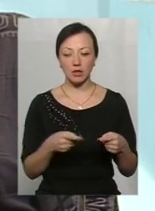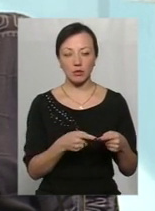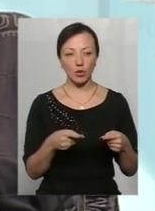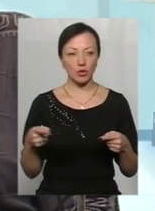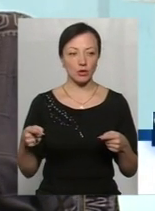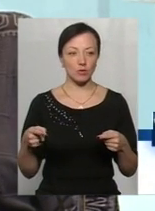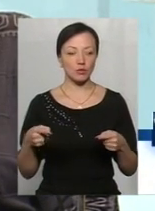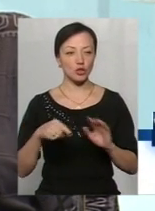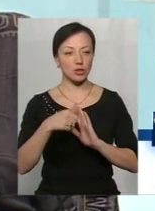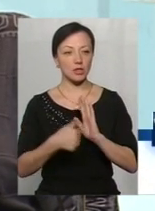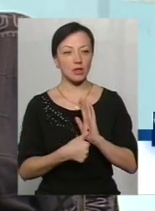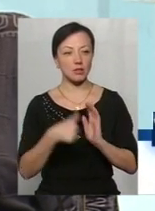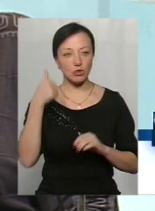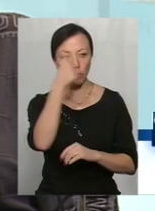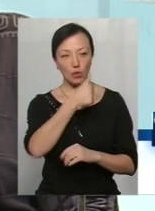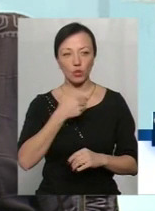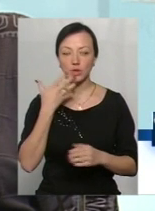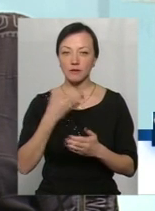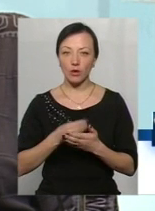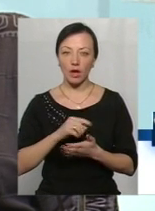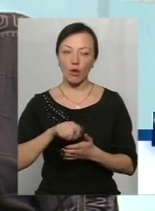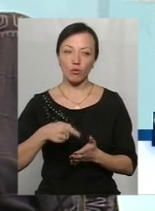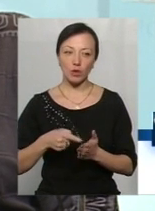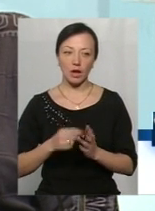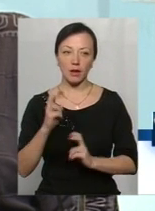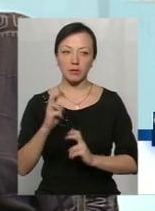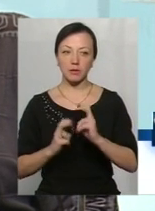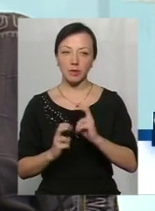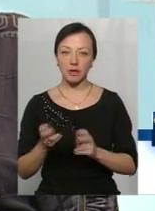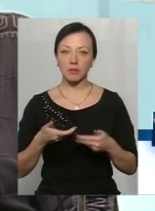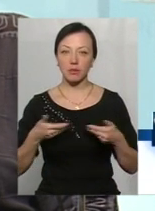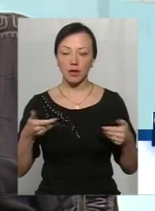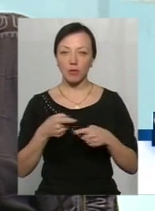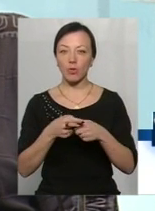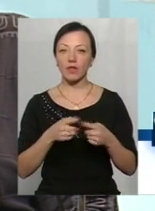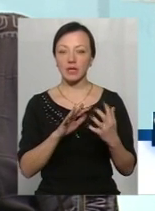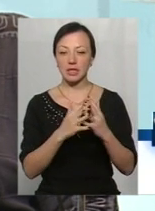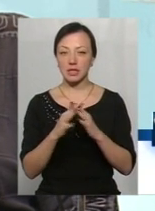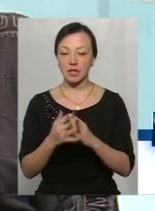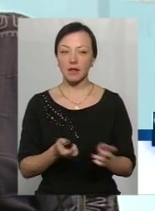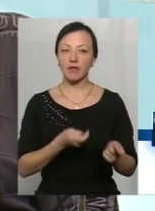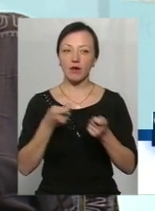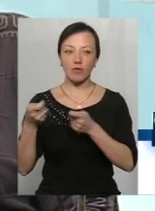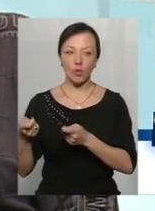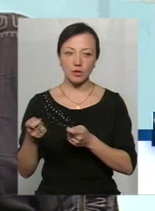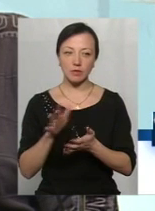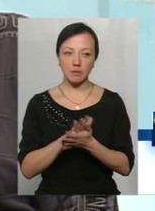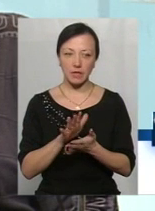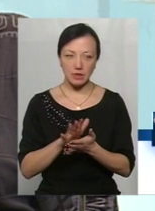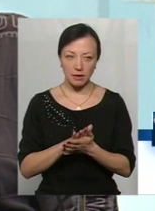2016 року своє комунальне підприємство. Ми в половині сіл громади вивозимо централізовано сміття.